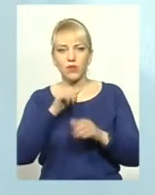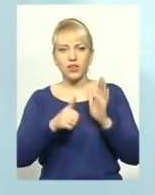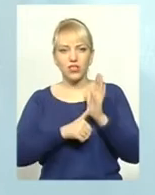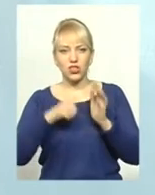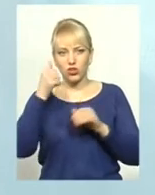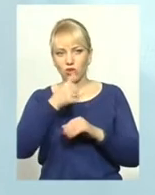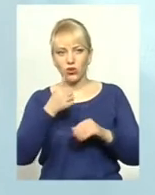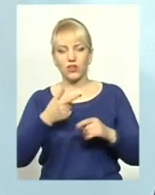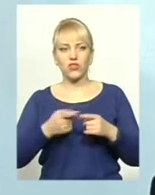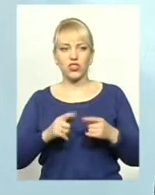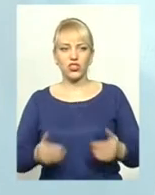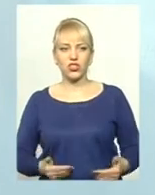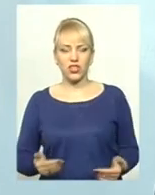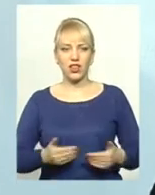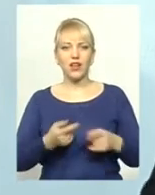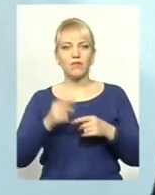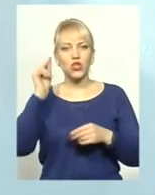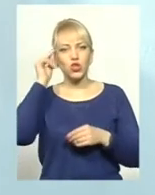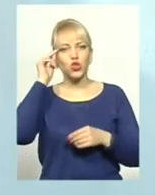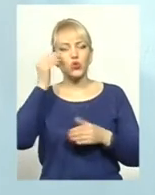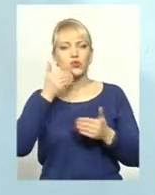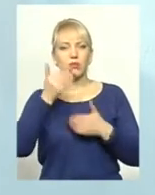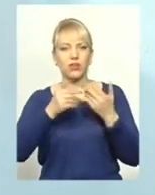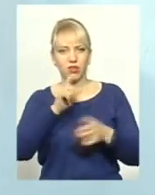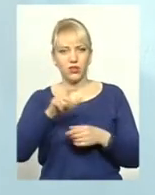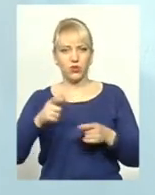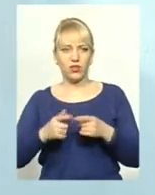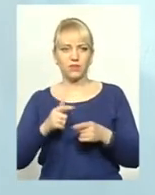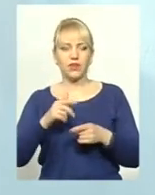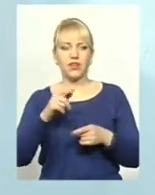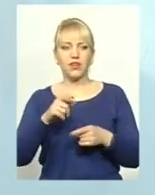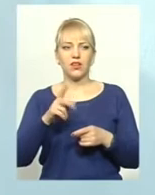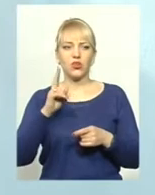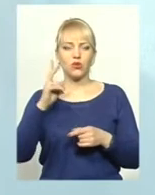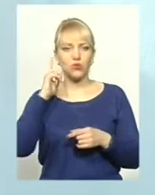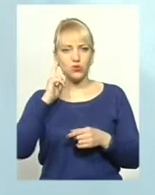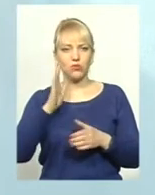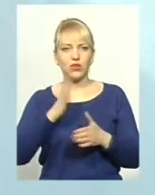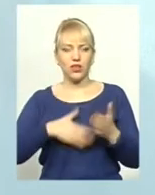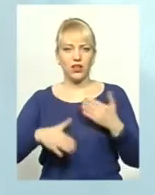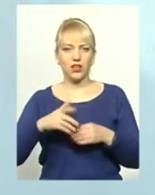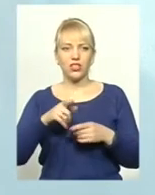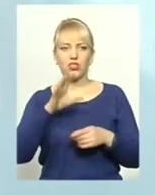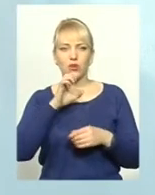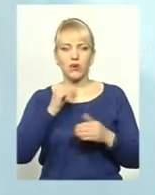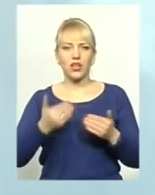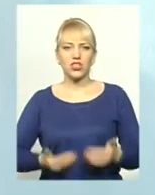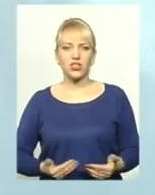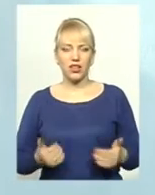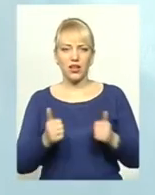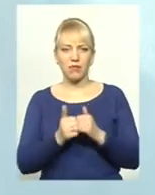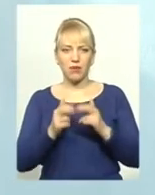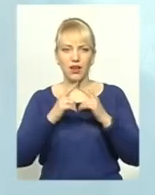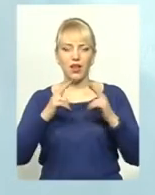Чернушка, жила вона, кстати, багато людей за нею питало, може хтось згадає, то я, хто почує, то буде радий. Вона жила біля Палацу Творчості, і